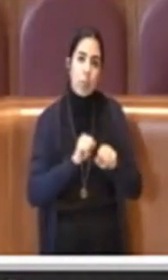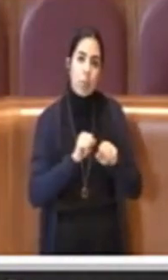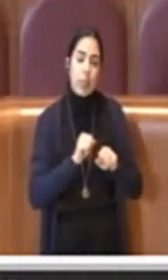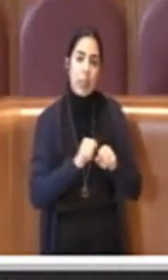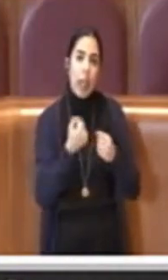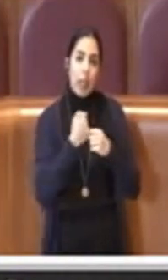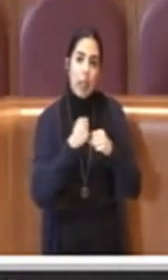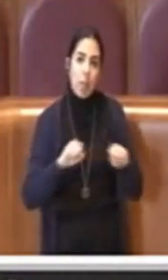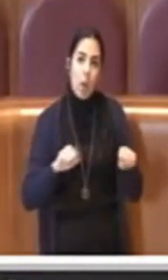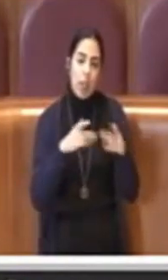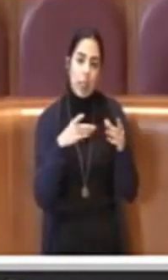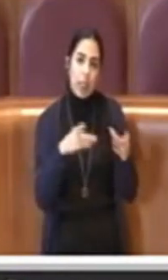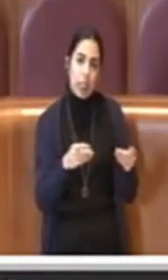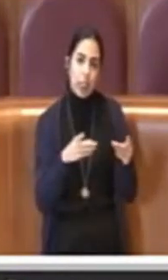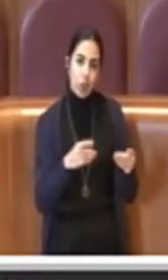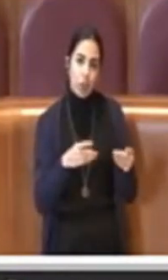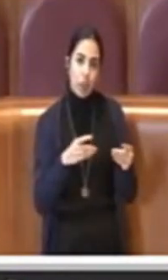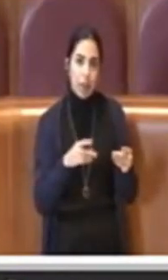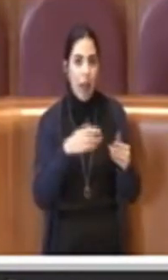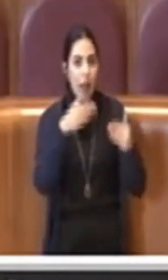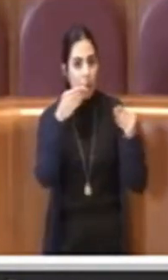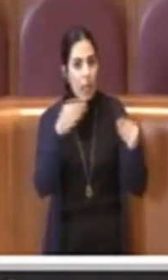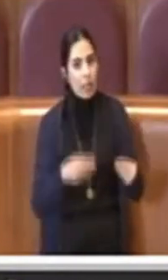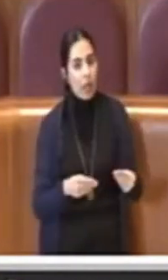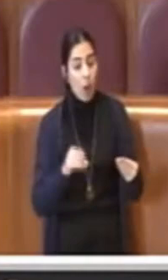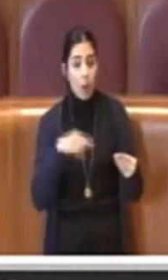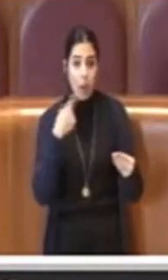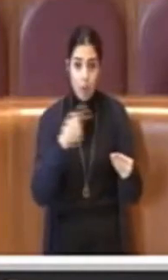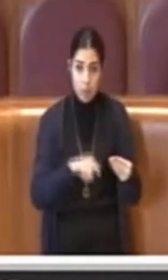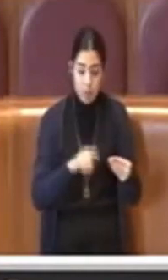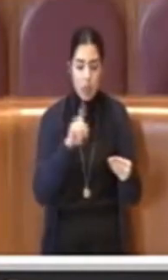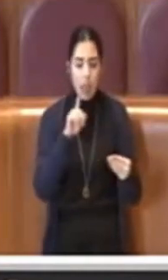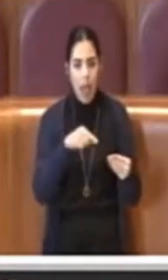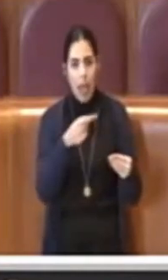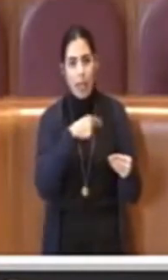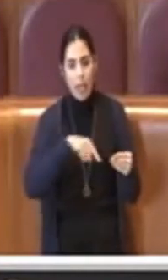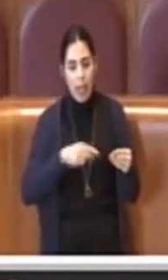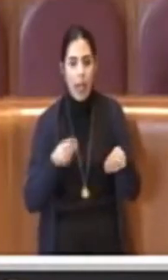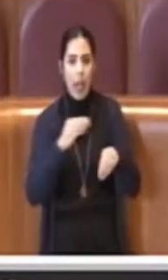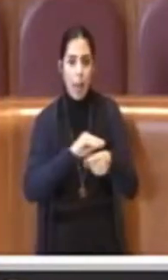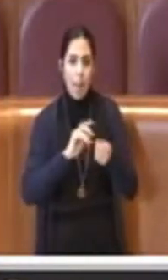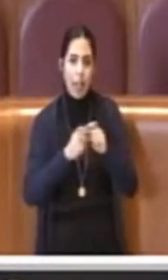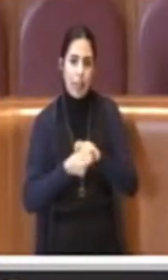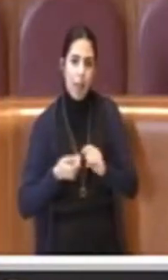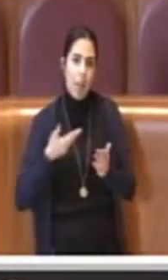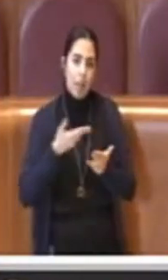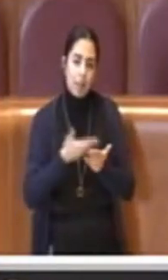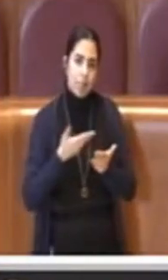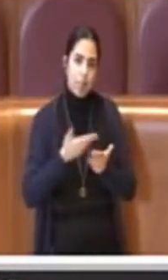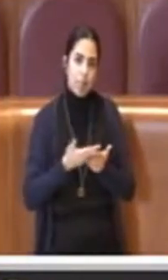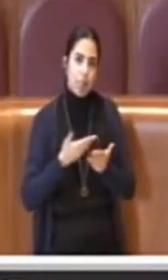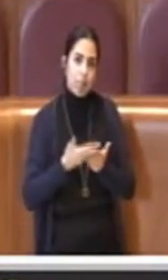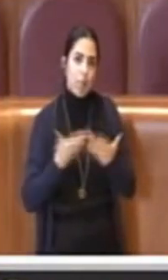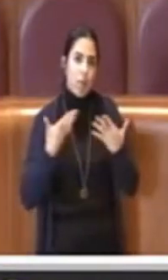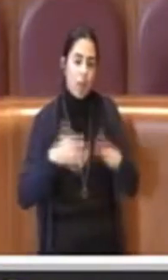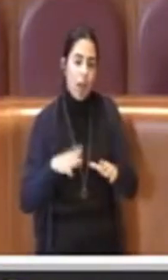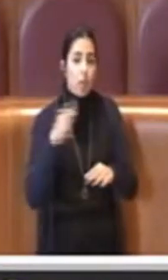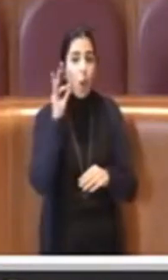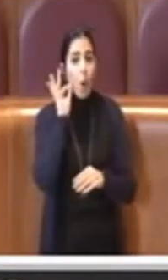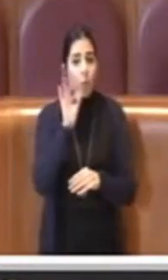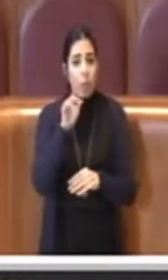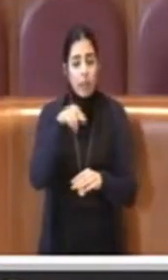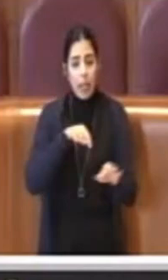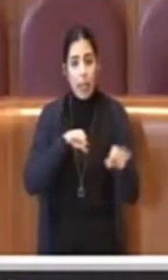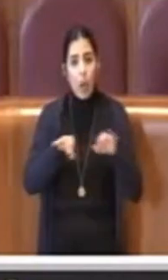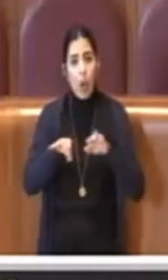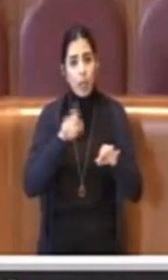su questo ci sono stati degli emendamenti che abbiamo insomma presentato per cercare anche di coordinare meglio e